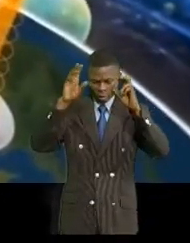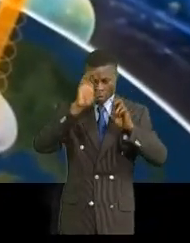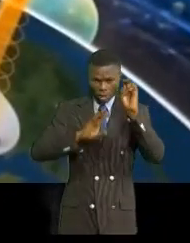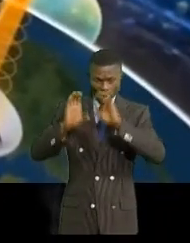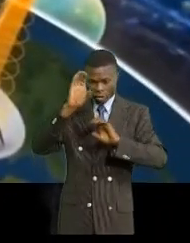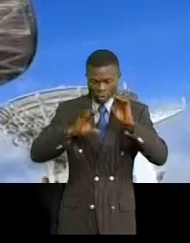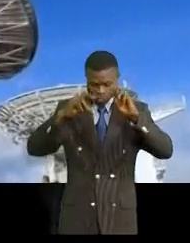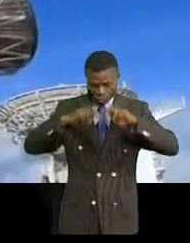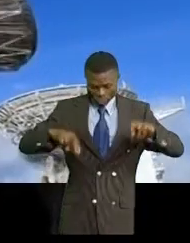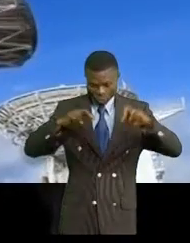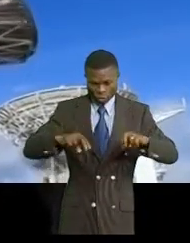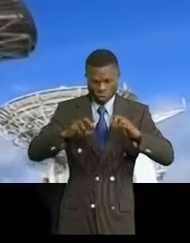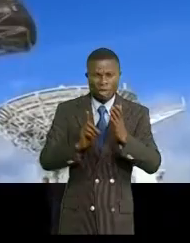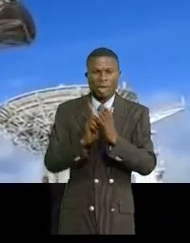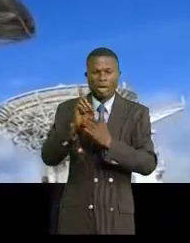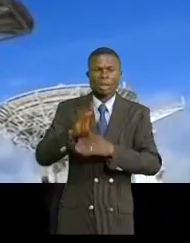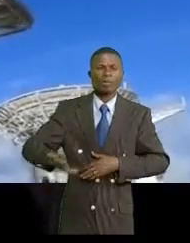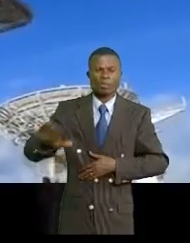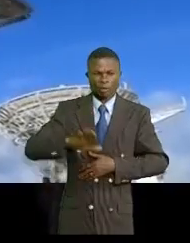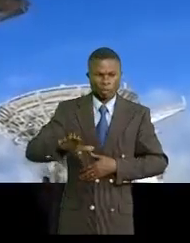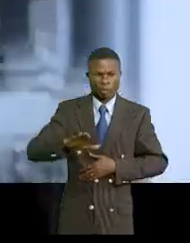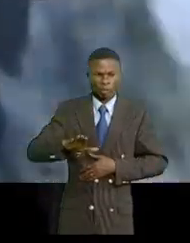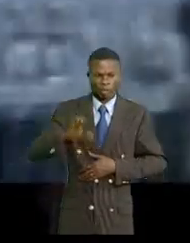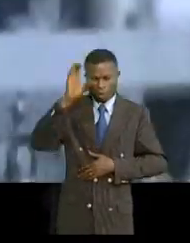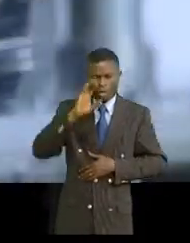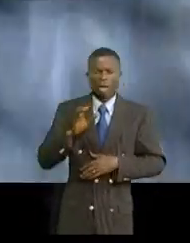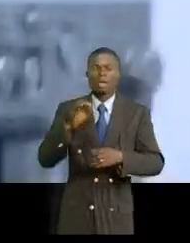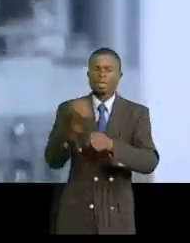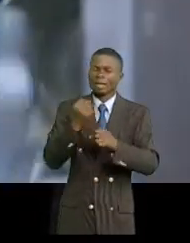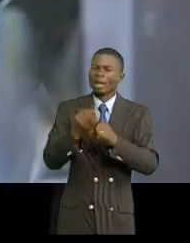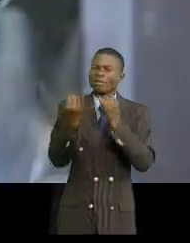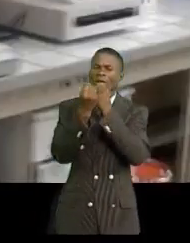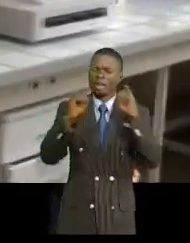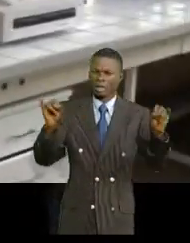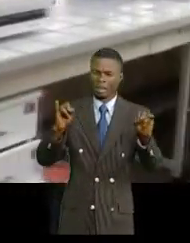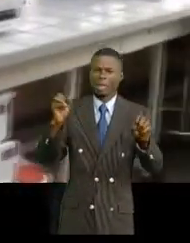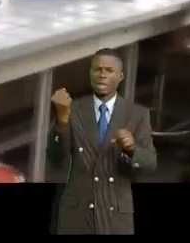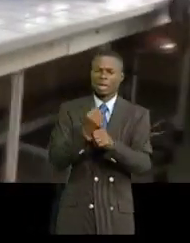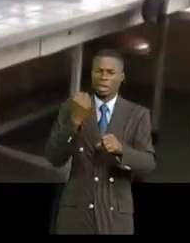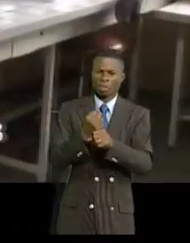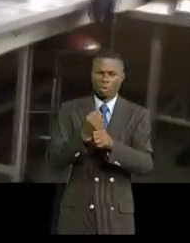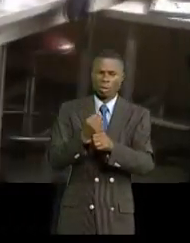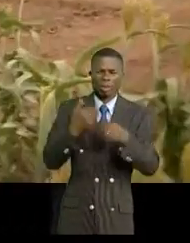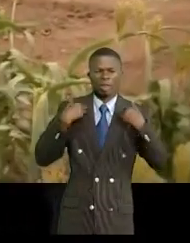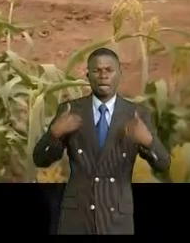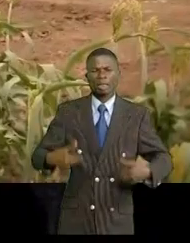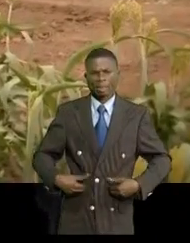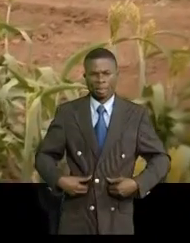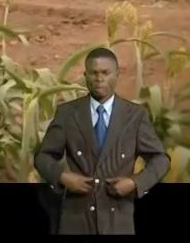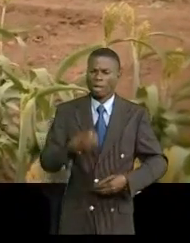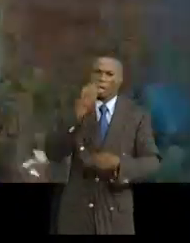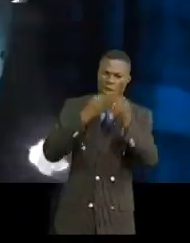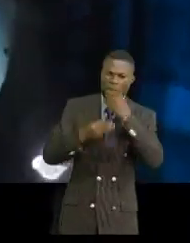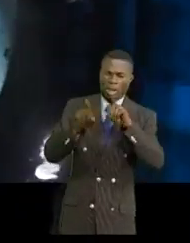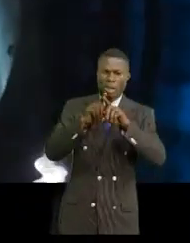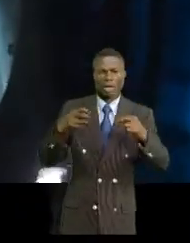socle du développement d'un pays, contribue à asseoir une indépendance dans certains domaines de la vie comme la santé, l'alimentation,